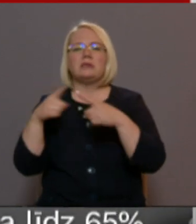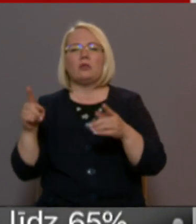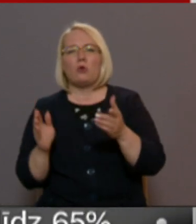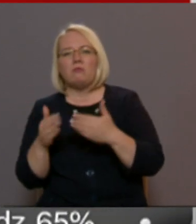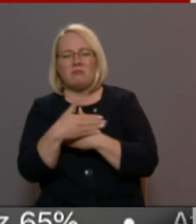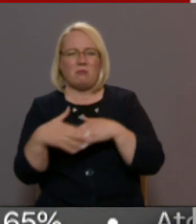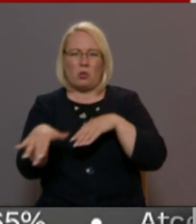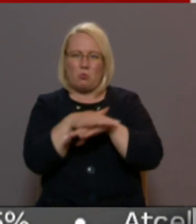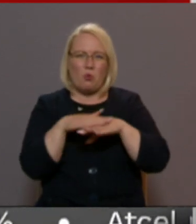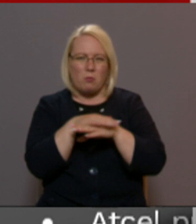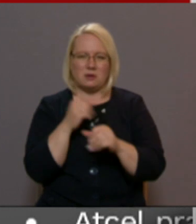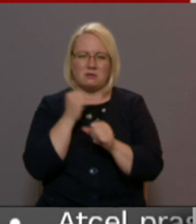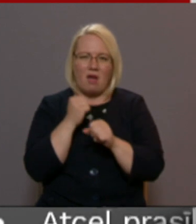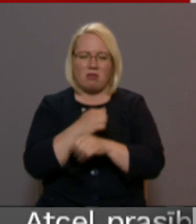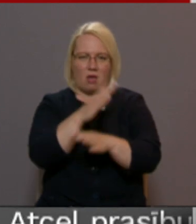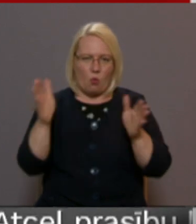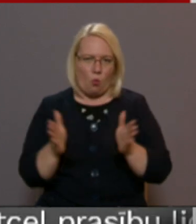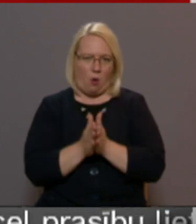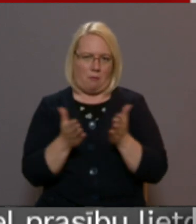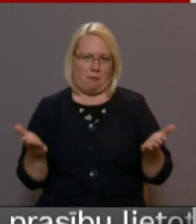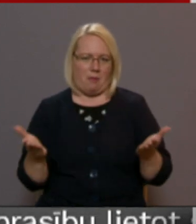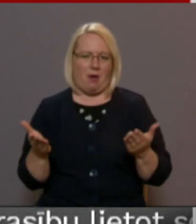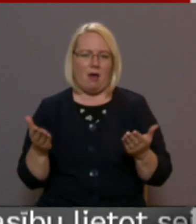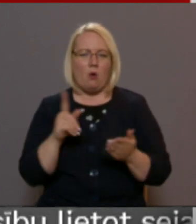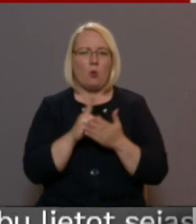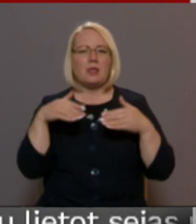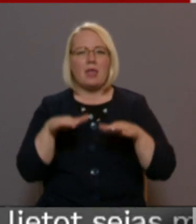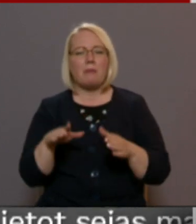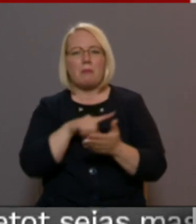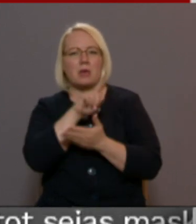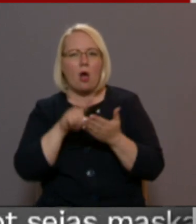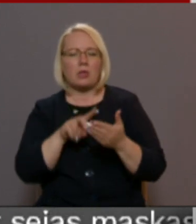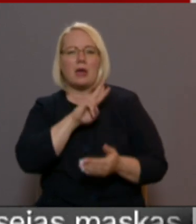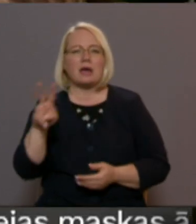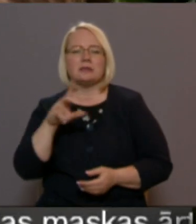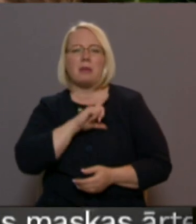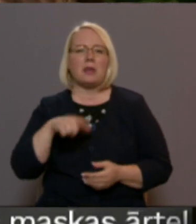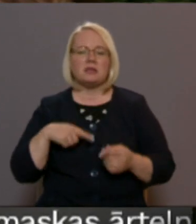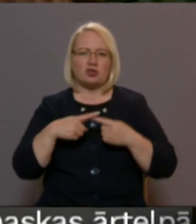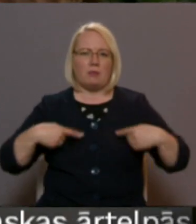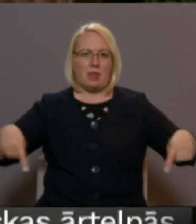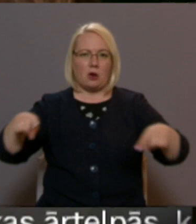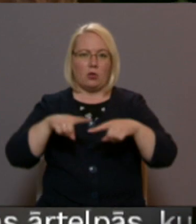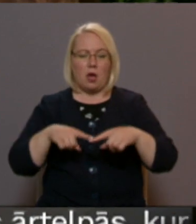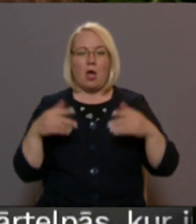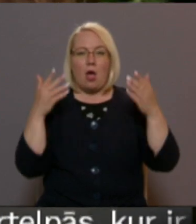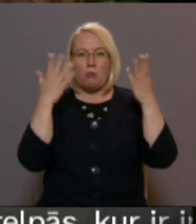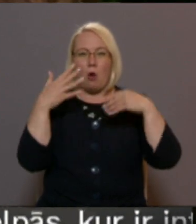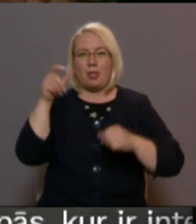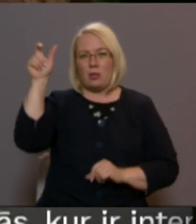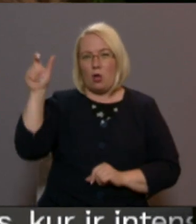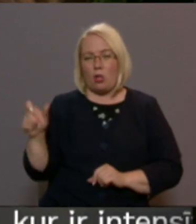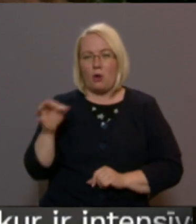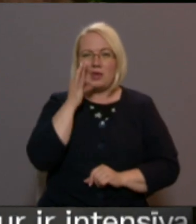pie publiskajā telpā strādājām kopā un visam jautājums, kas ir nepieciešama teritorija. Politoloģa Ruta Mihalovska